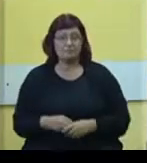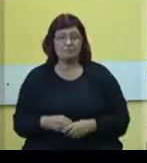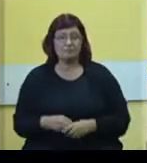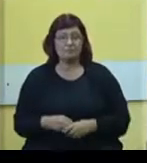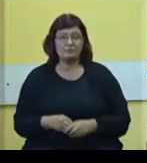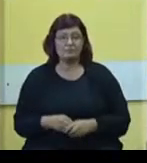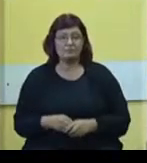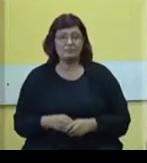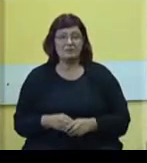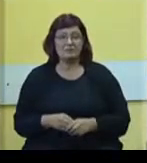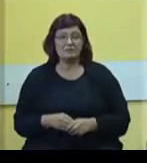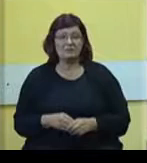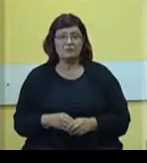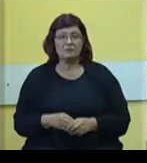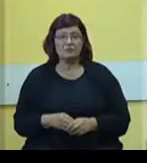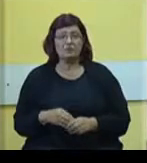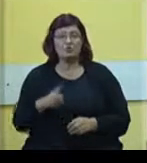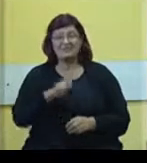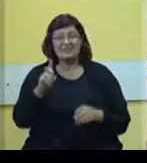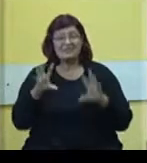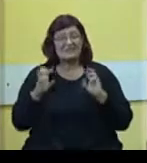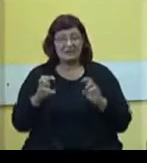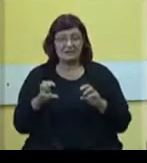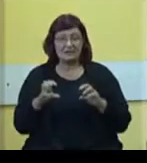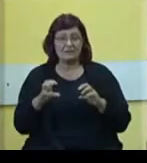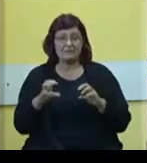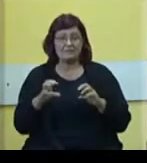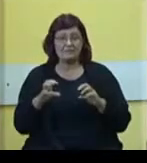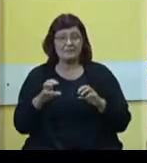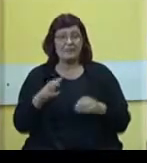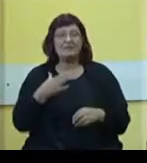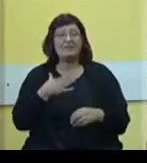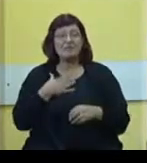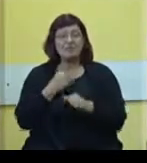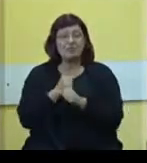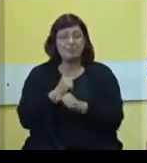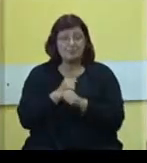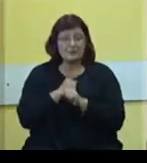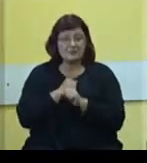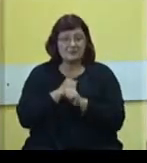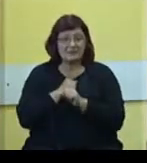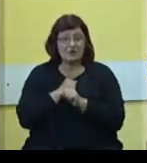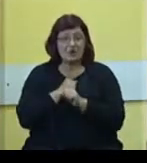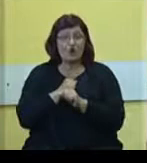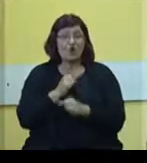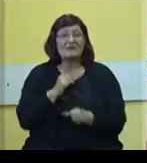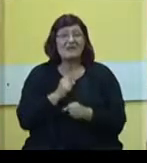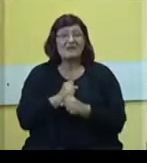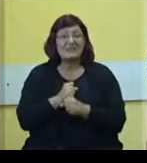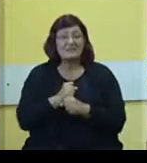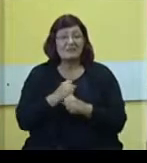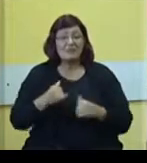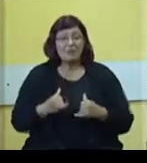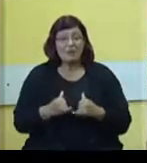dok se ne shvati da je naš posao, da napravimo pomak,